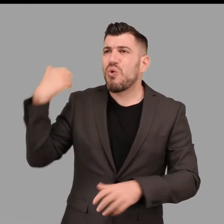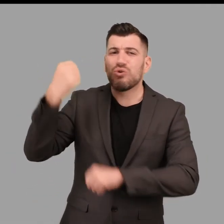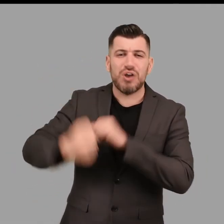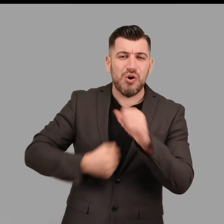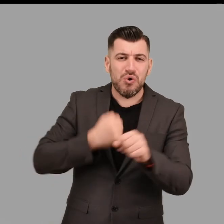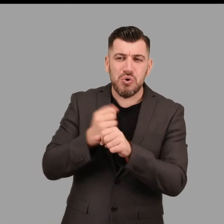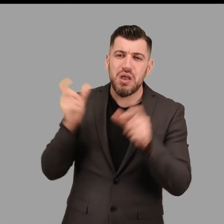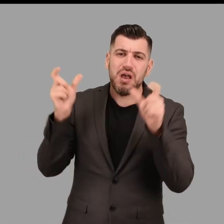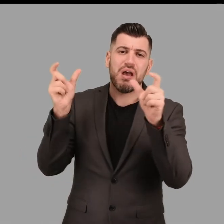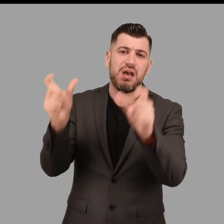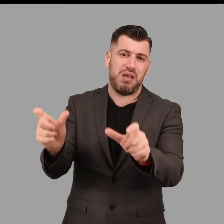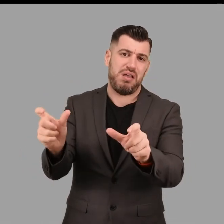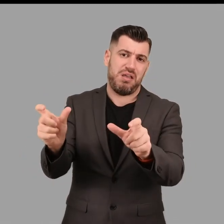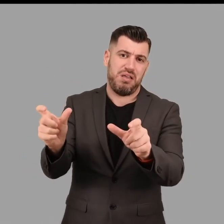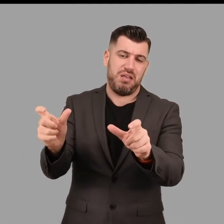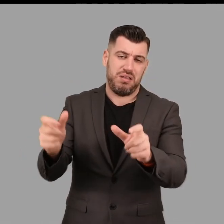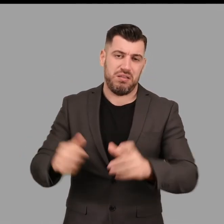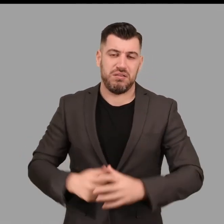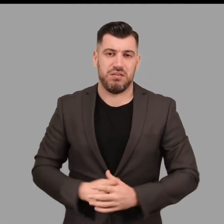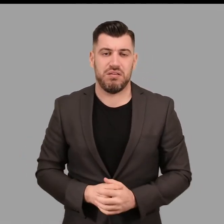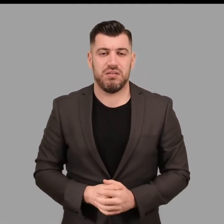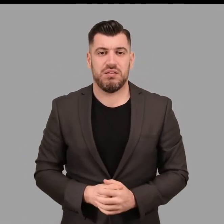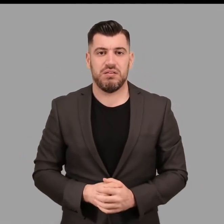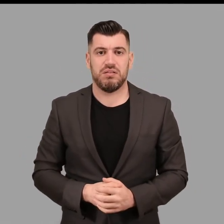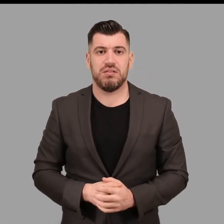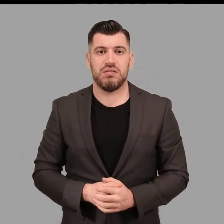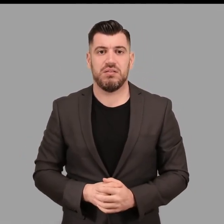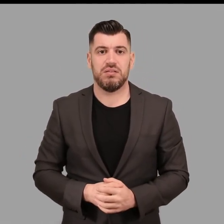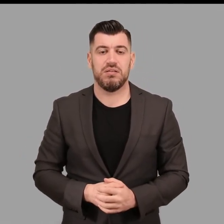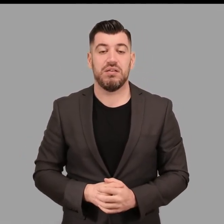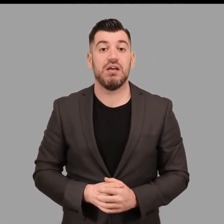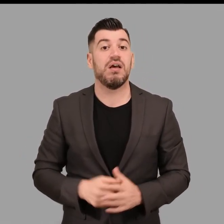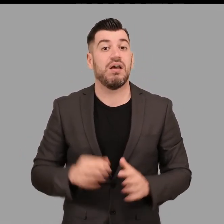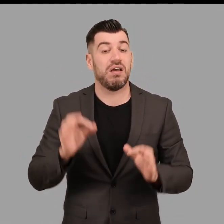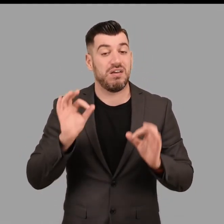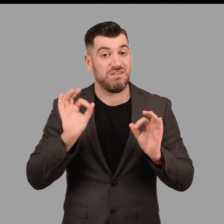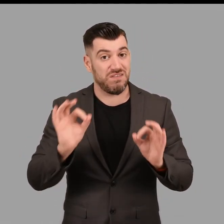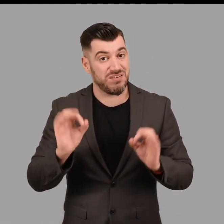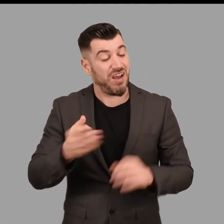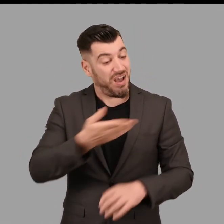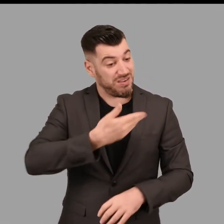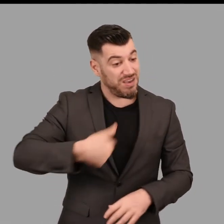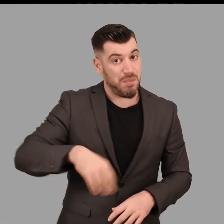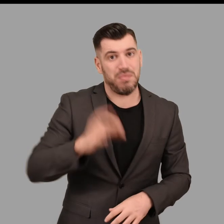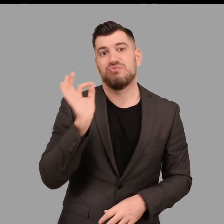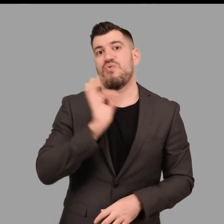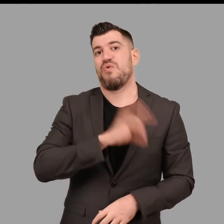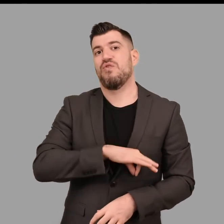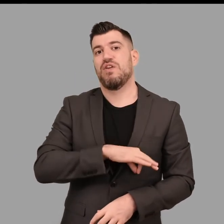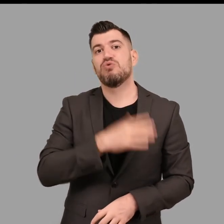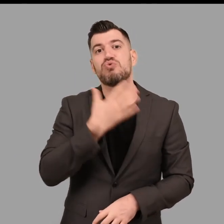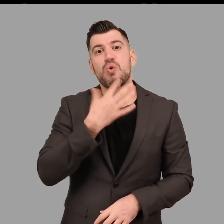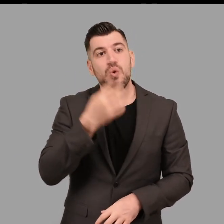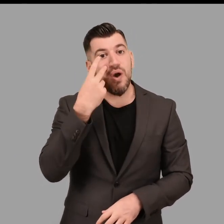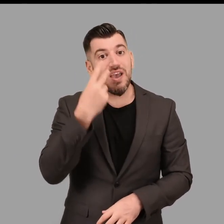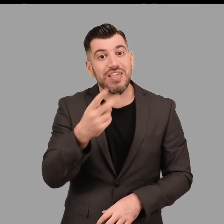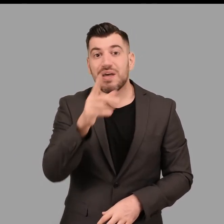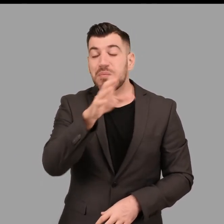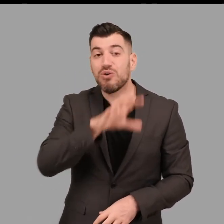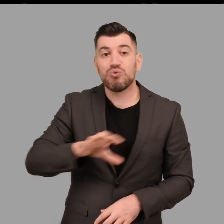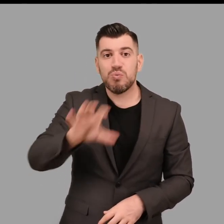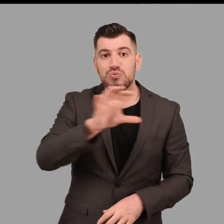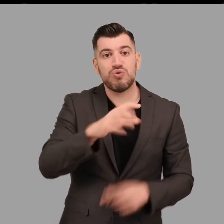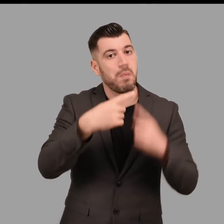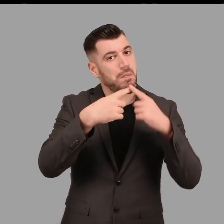και στο οποίο δεν πίστευαν ότι θα μπορούσαν να περάσουν ευχάριστα και δημιουργικά ίσως λόγω των ασθητηριακών φραγμών πρόσβασης από μέρους τους και του